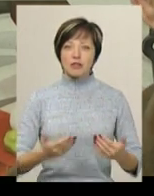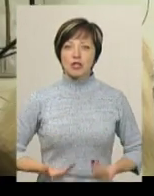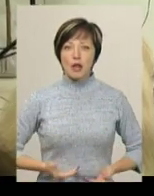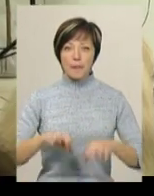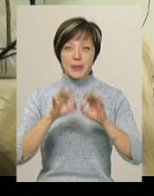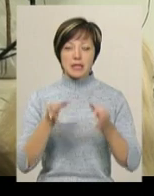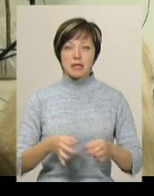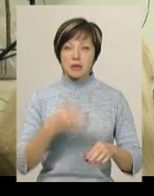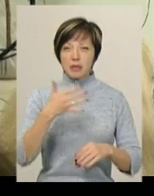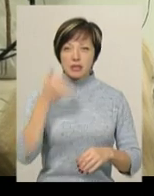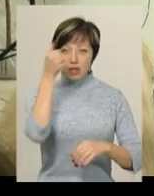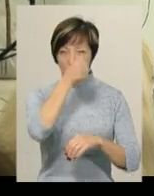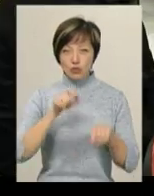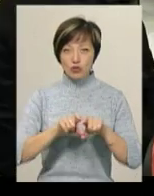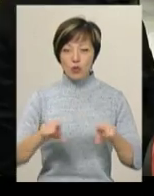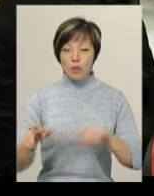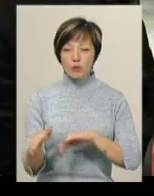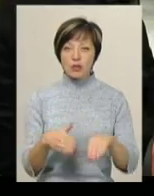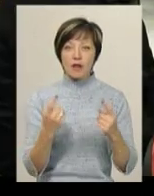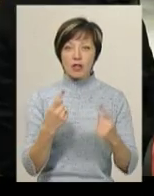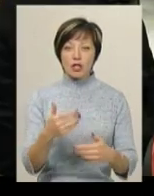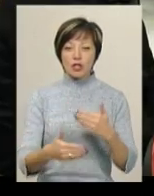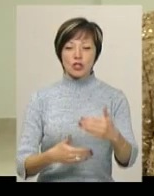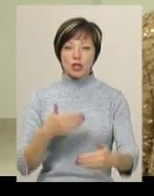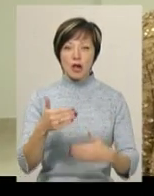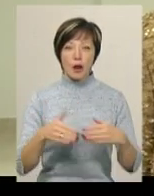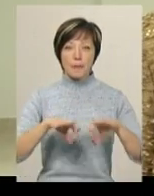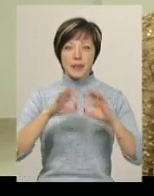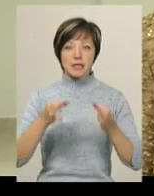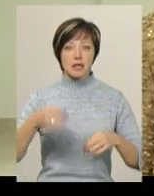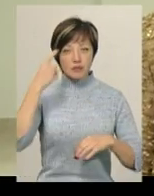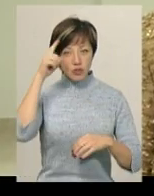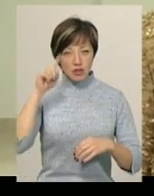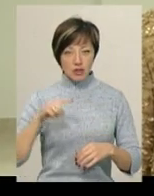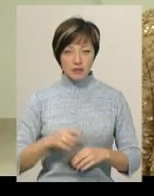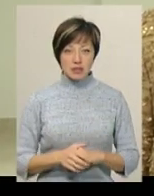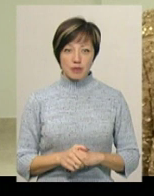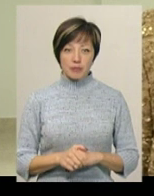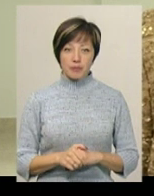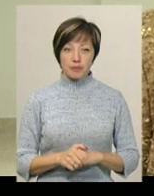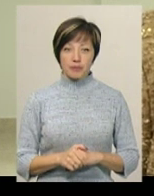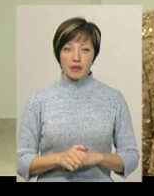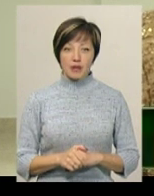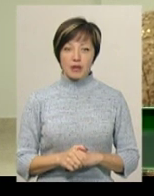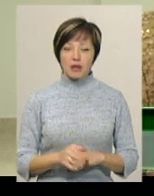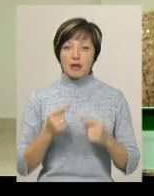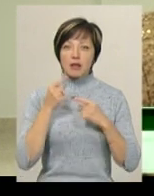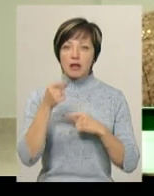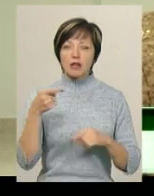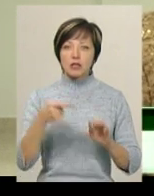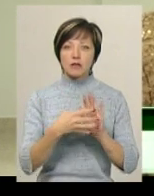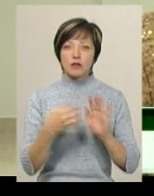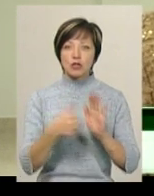мистецтво. За 50 років школа прийшла великий шлях, каже мистецтвознавиця Людмила Рожко-Павленко. Далеко 1968